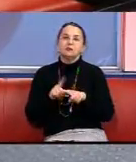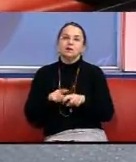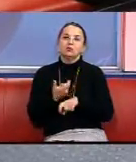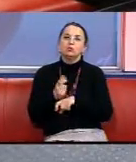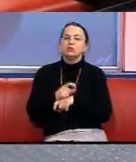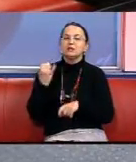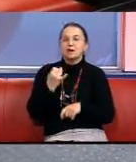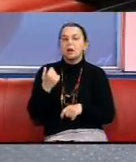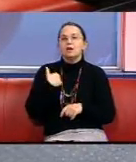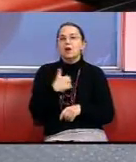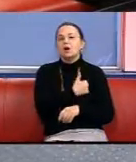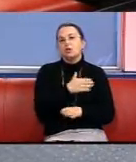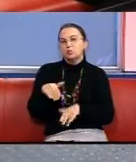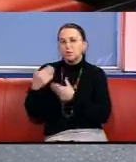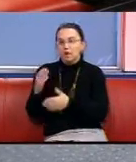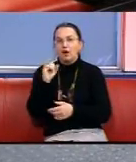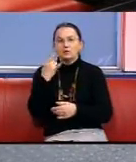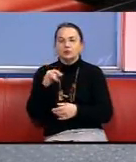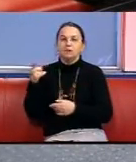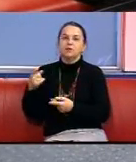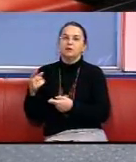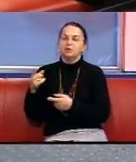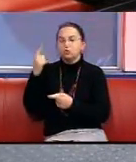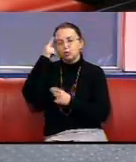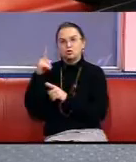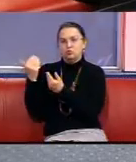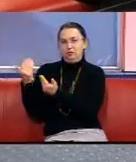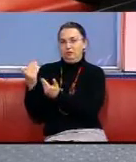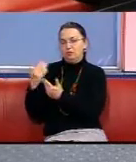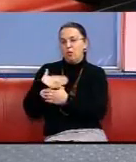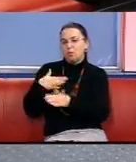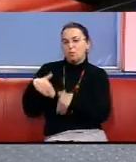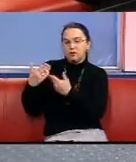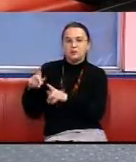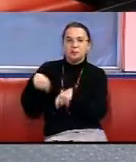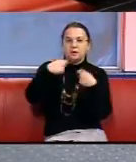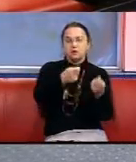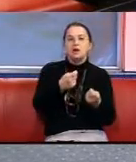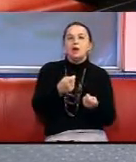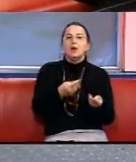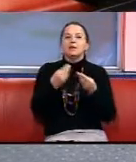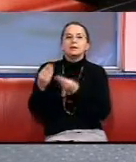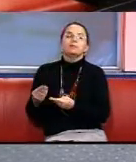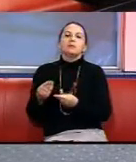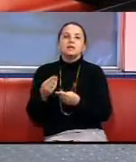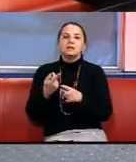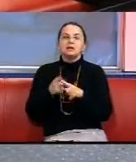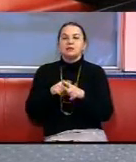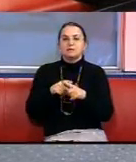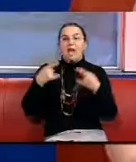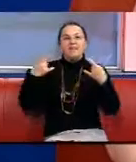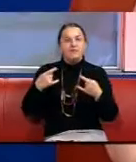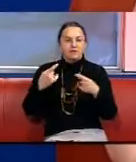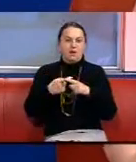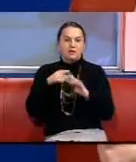Я хочу запропонувати Андрію, я думаю, ви передасте мою пропозицію і надати ефір цій програмі на телеканалі